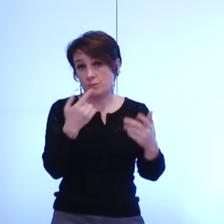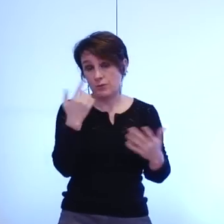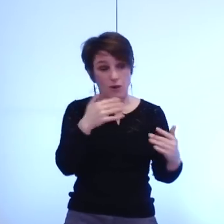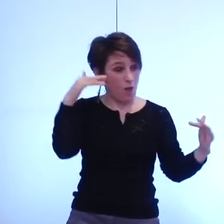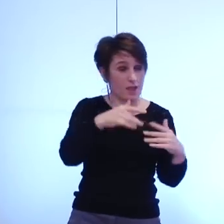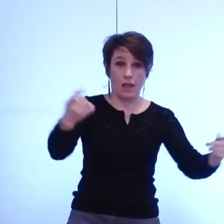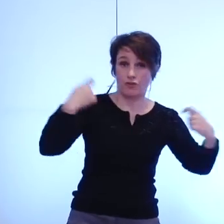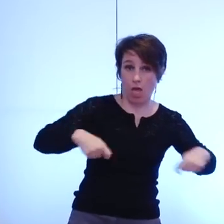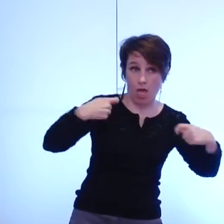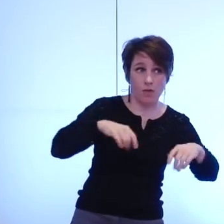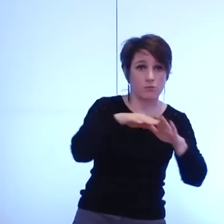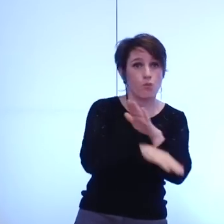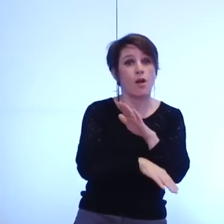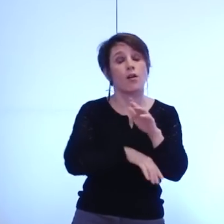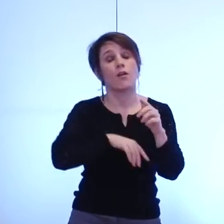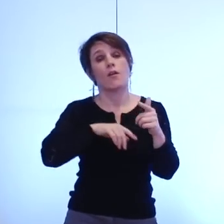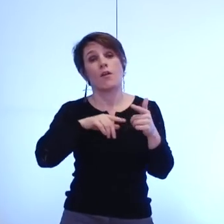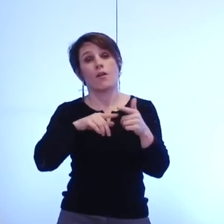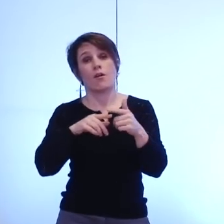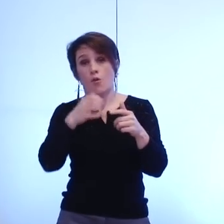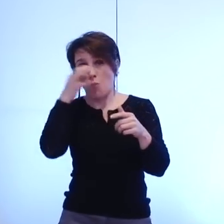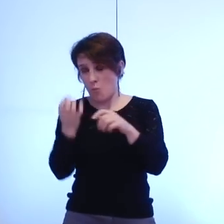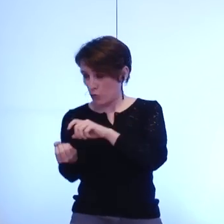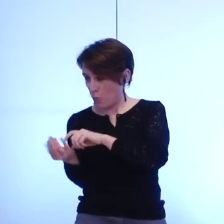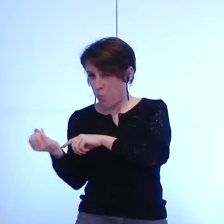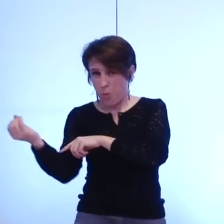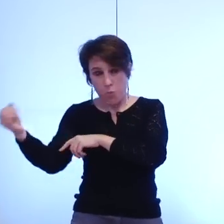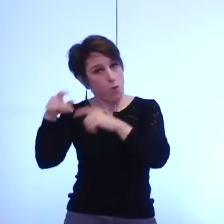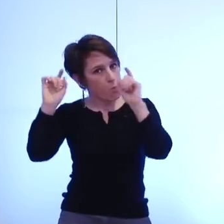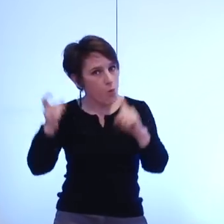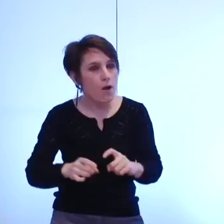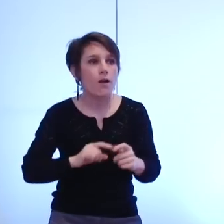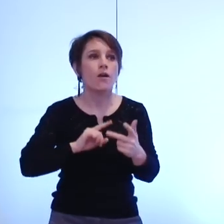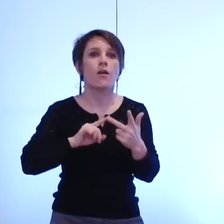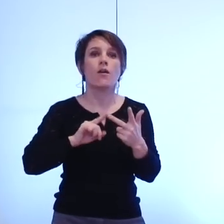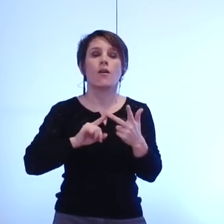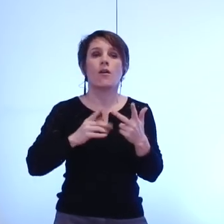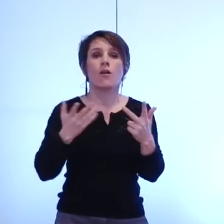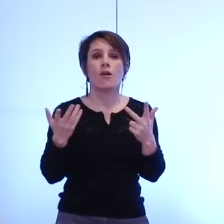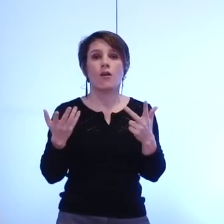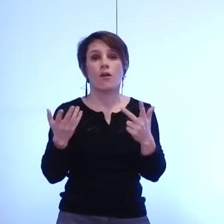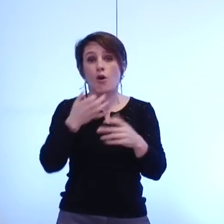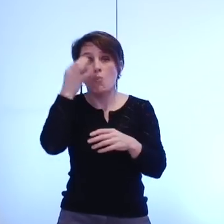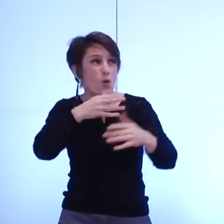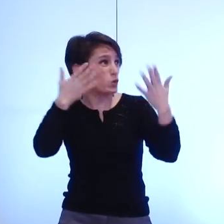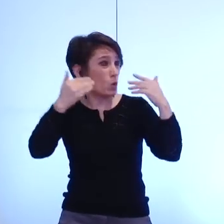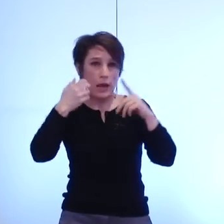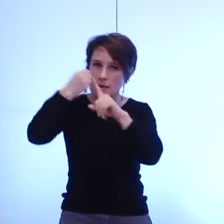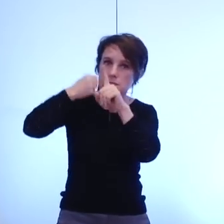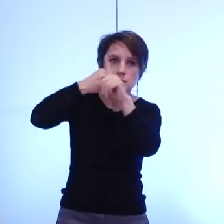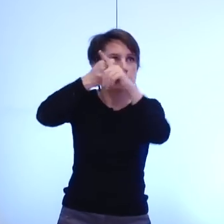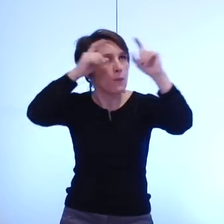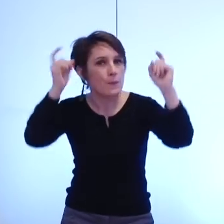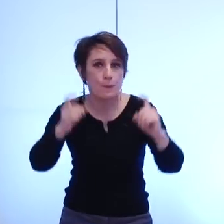moins émettre d'émissions de gaz à effet de serre lutter contre la pollution de l'air qui est un enjeu